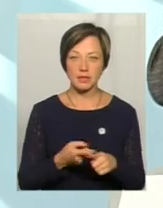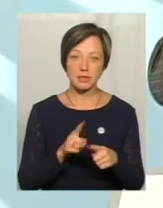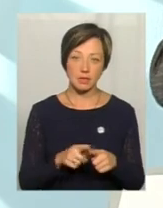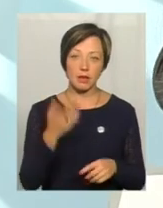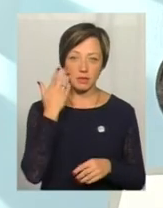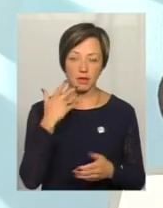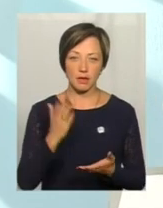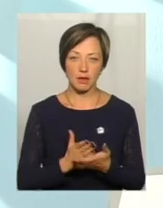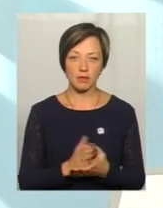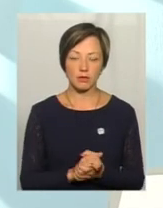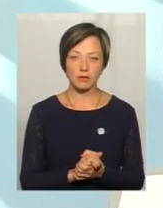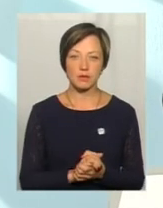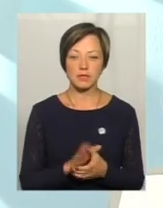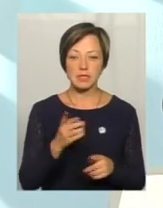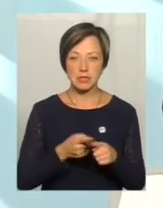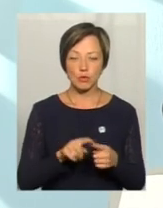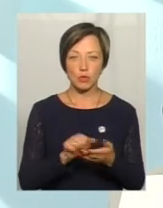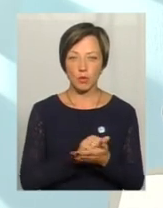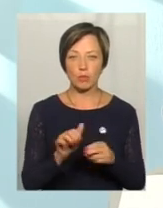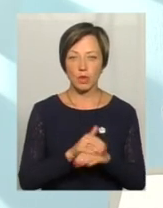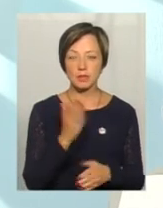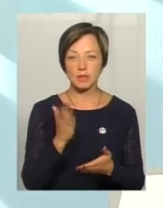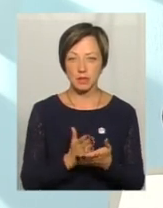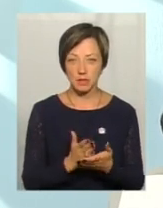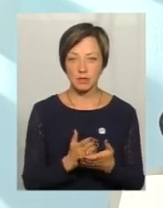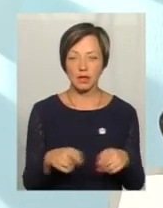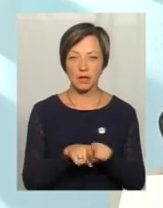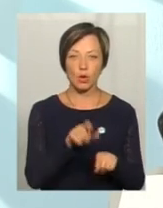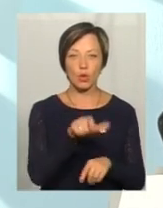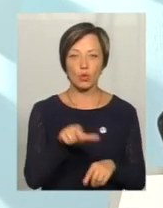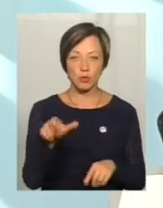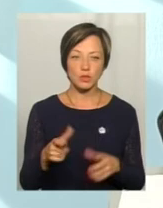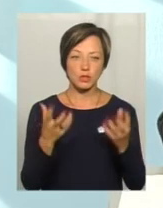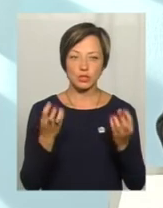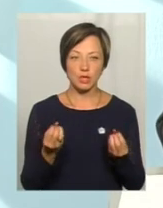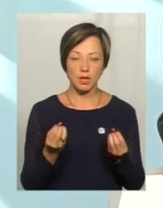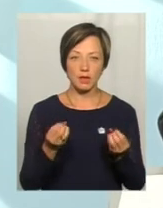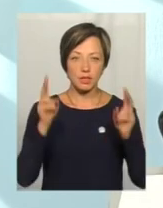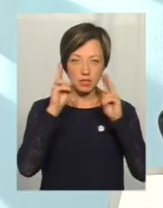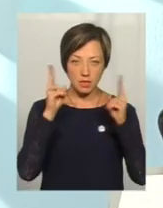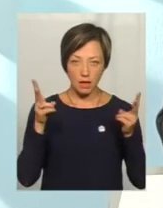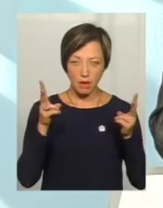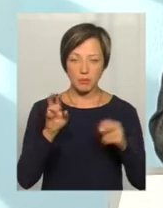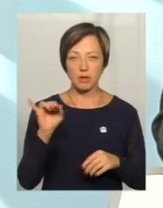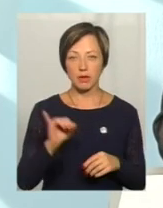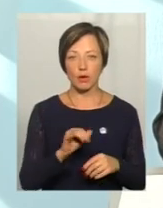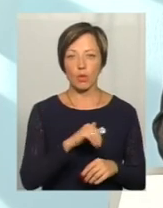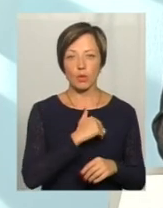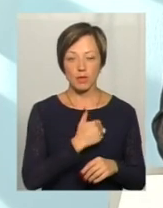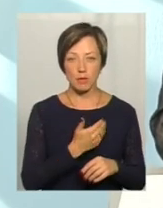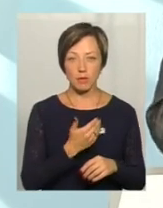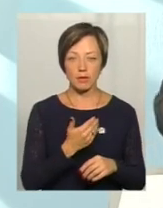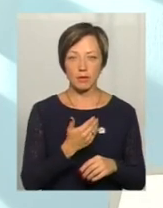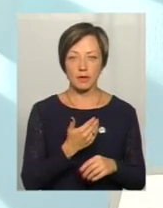наявності. З цими документами, будь ласка, якщо є такі люди, яких ми ще не знаємо і хотіли би